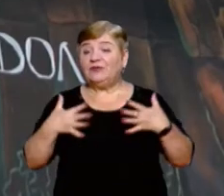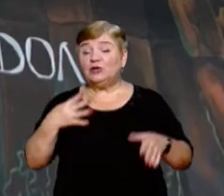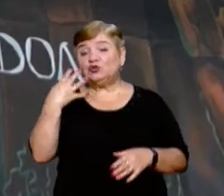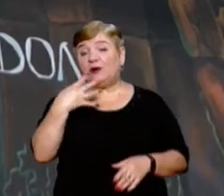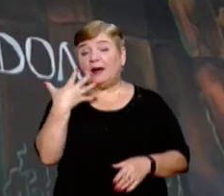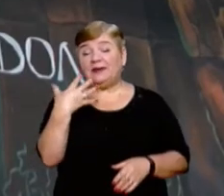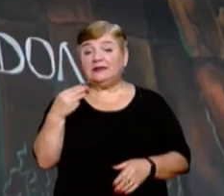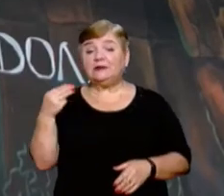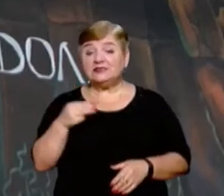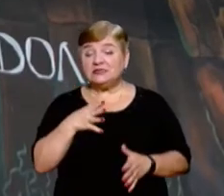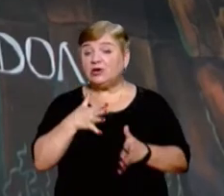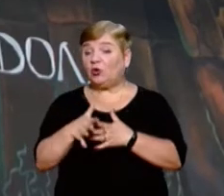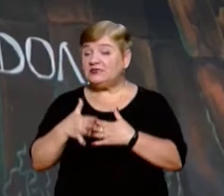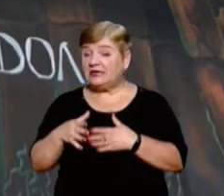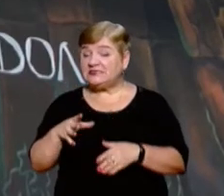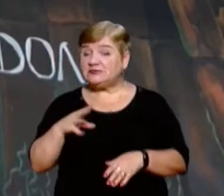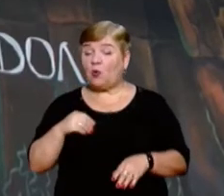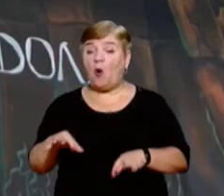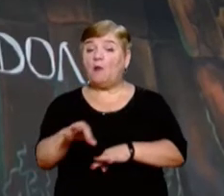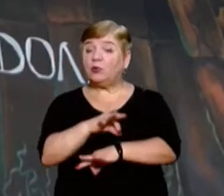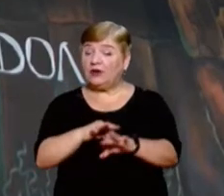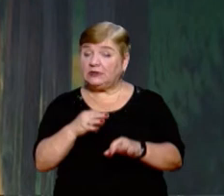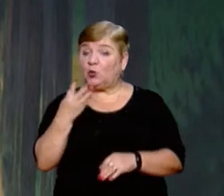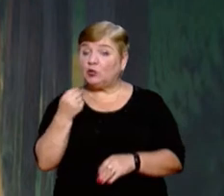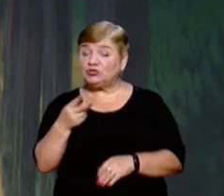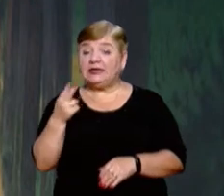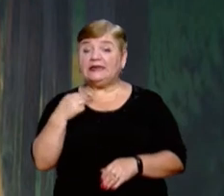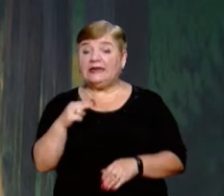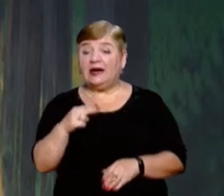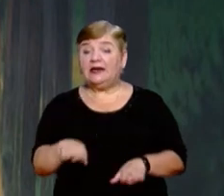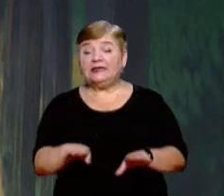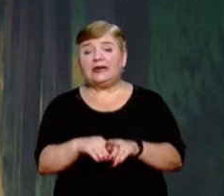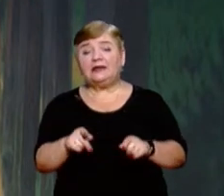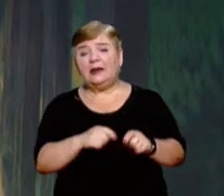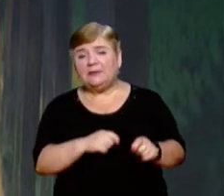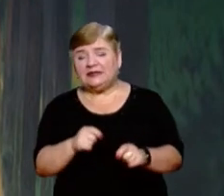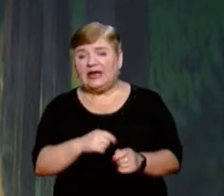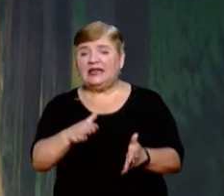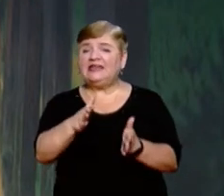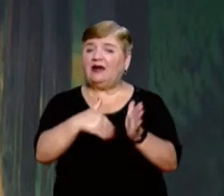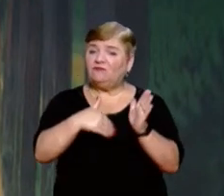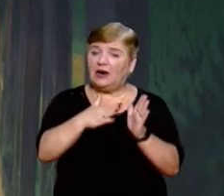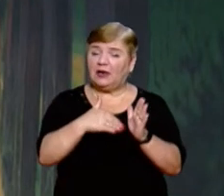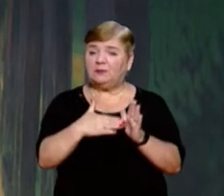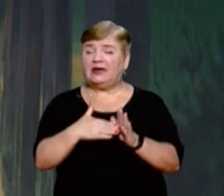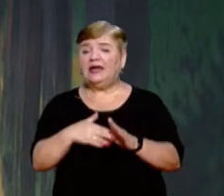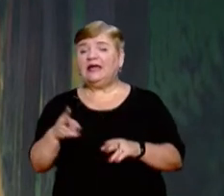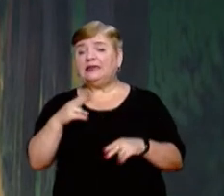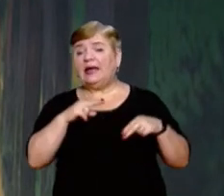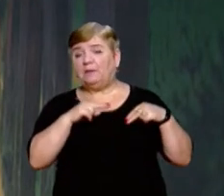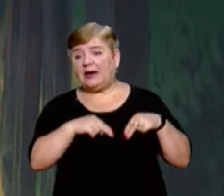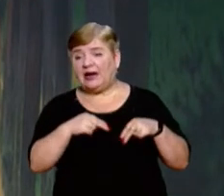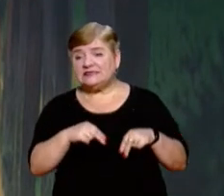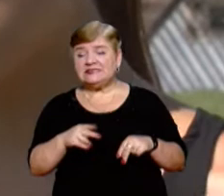тисяч для реалізації свого проєкту. Це були кошти, по суті, на витратні матеріали, на фарбу, на оплату праці, на